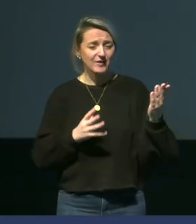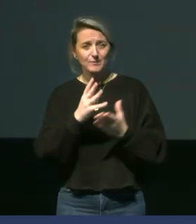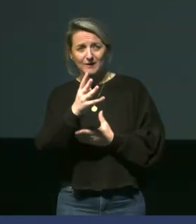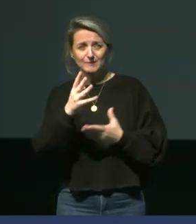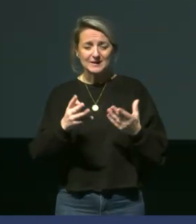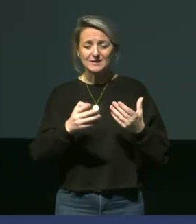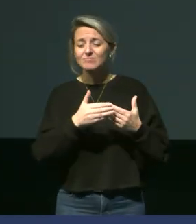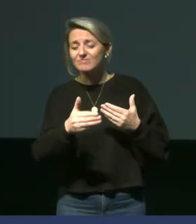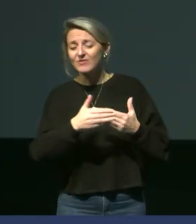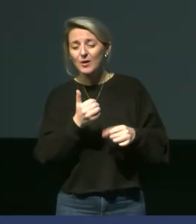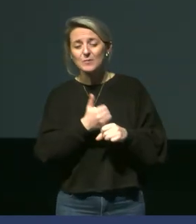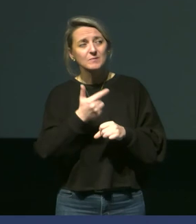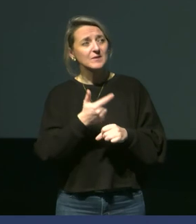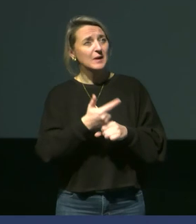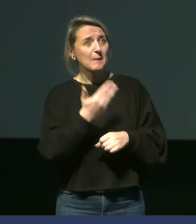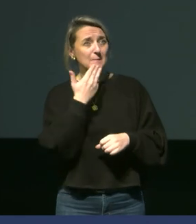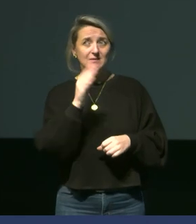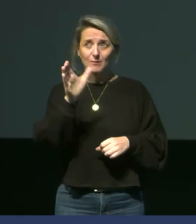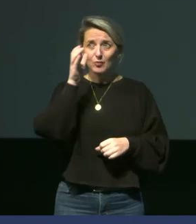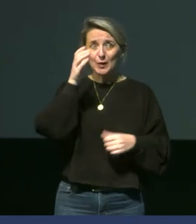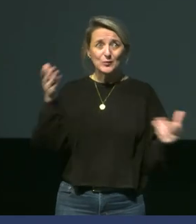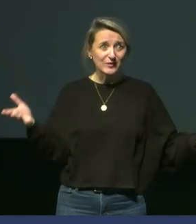prochaines années. Je vous remercie pour votre attention.